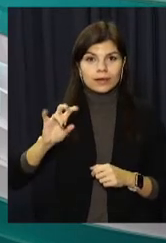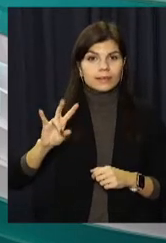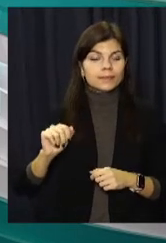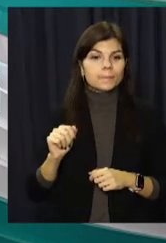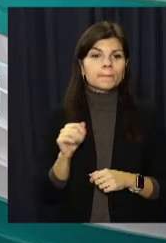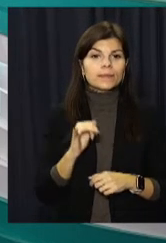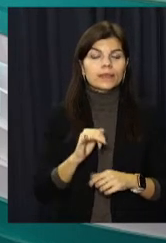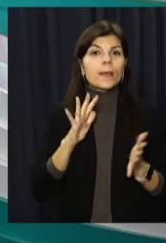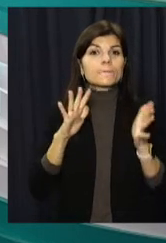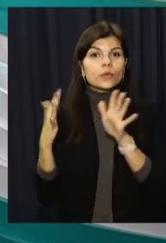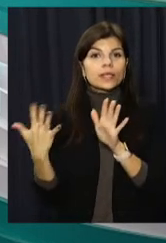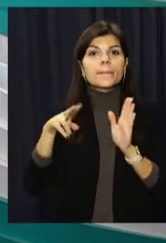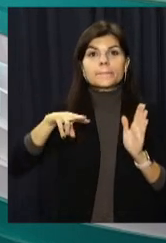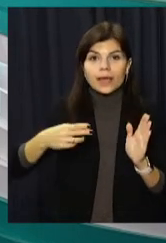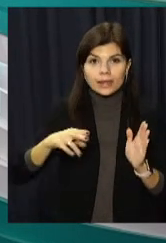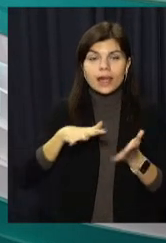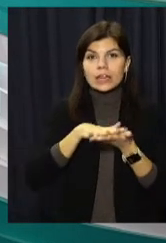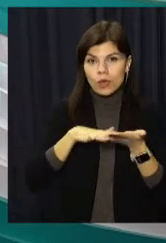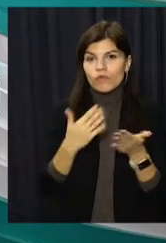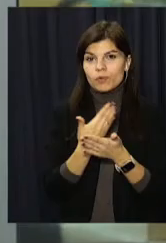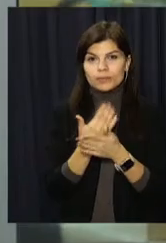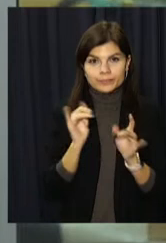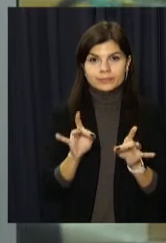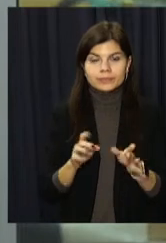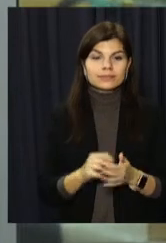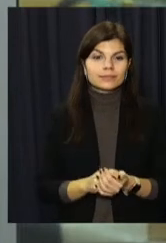Пуговкіна. І про події п'ятниці – далі у випуску.